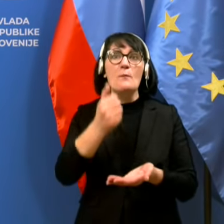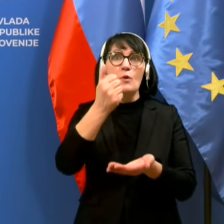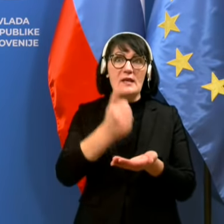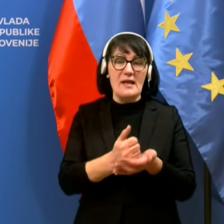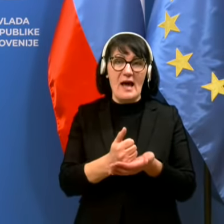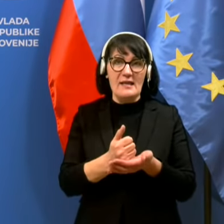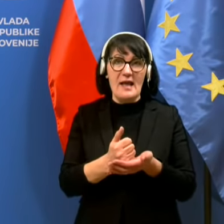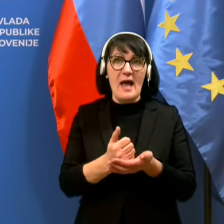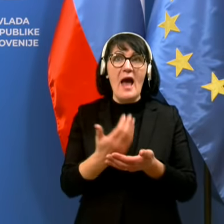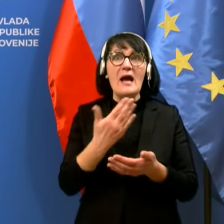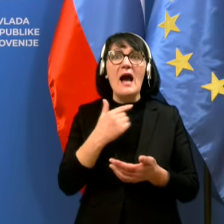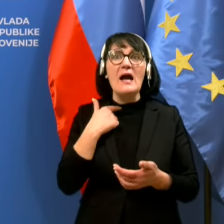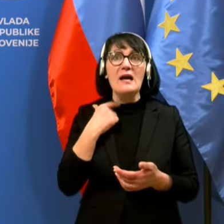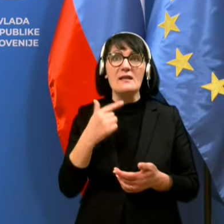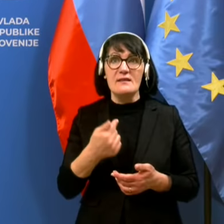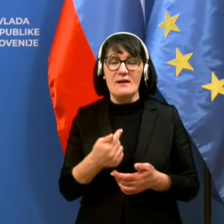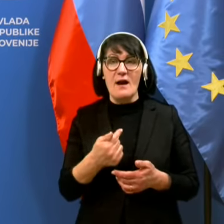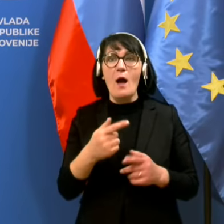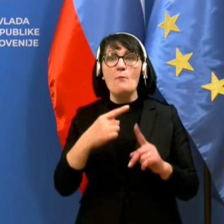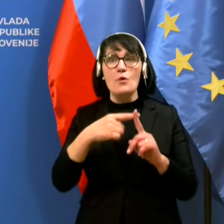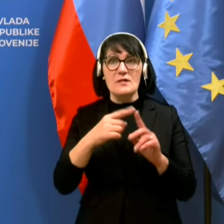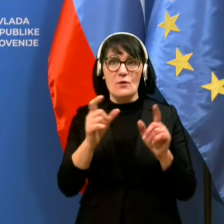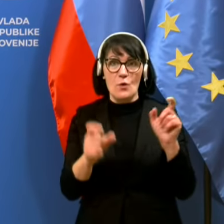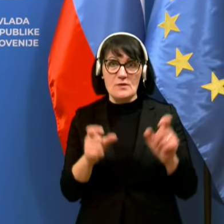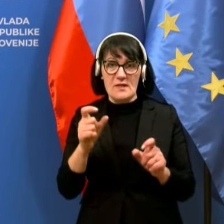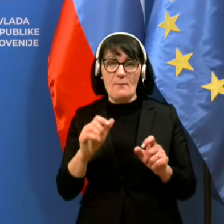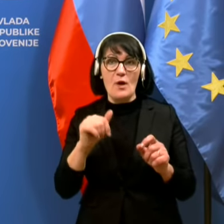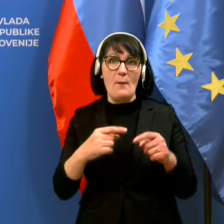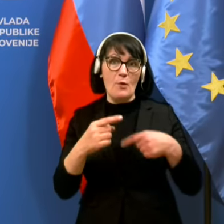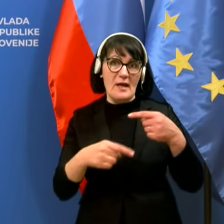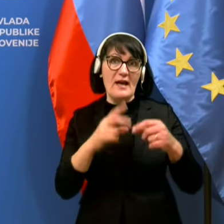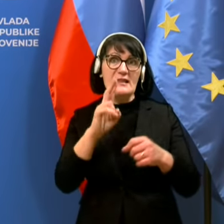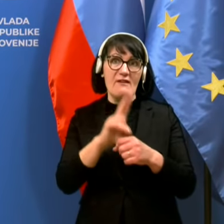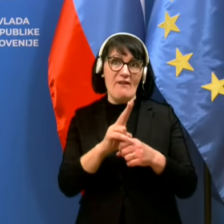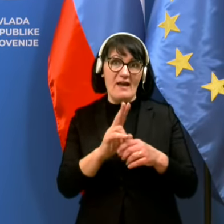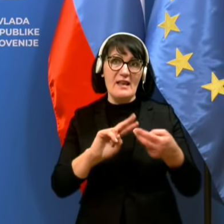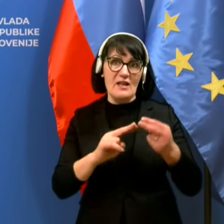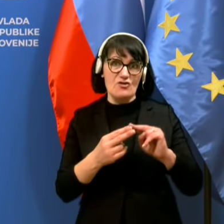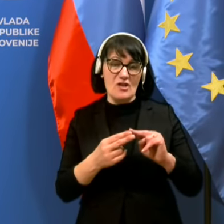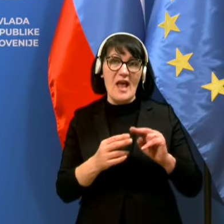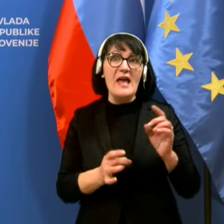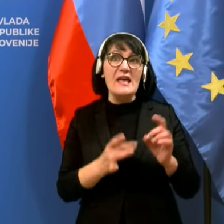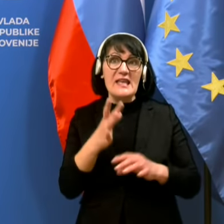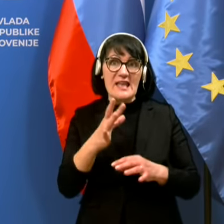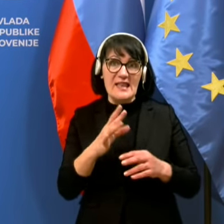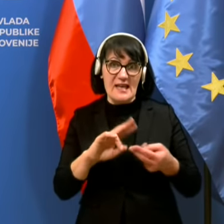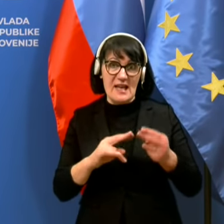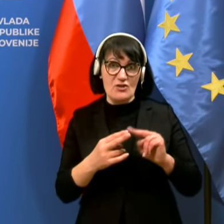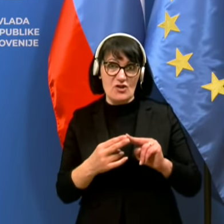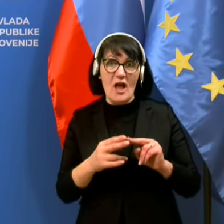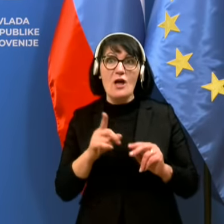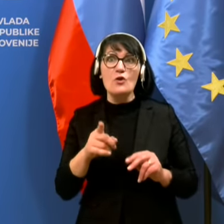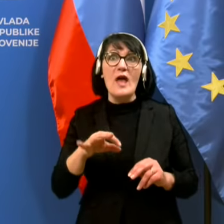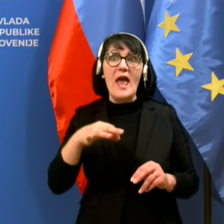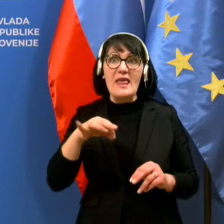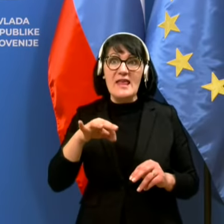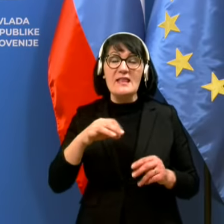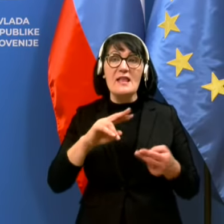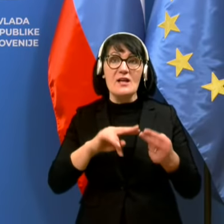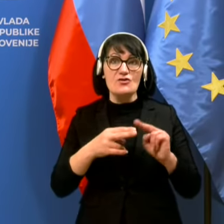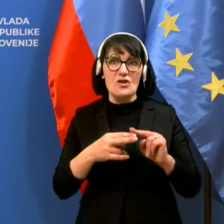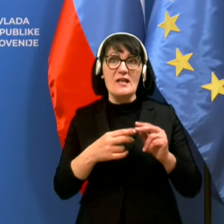HGT pozitivnih oseb mora potekati na varen način in na hider način, in to je edini način, s katerem seveda